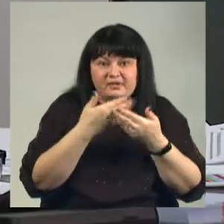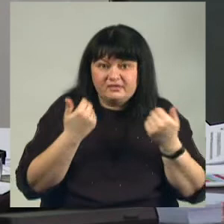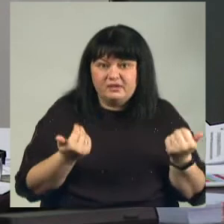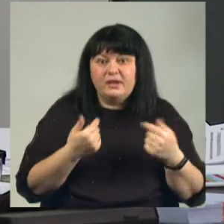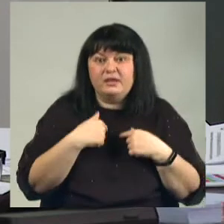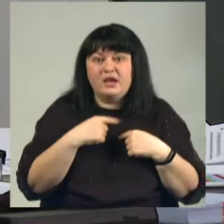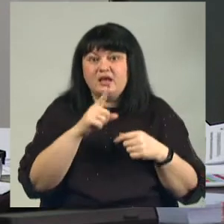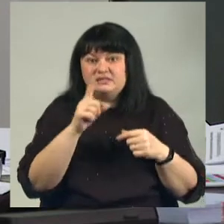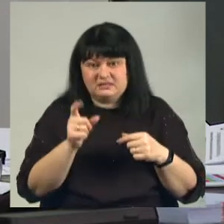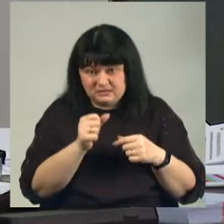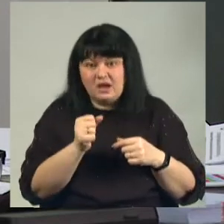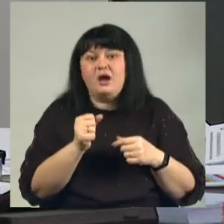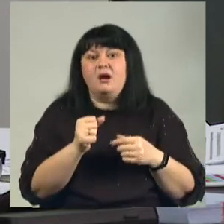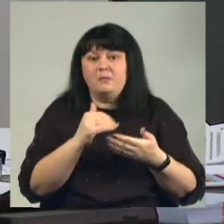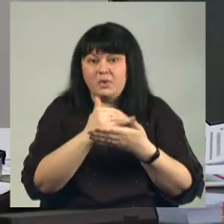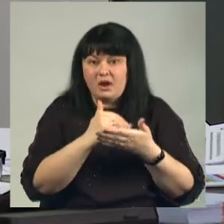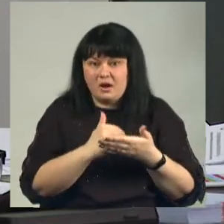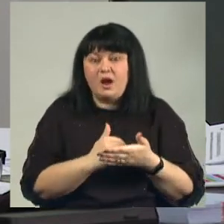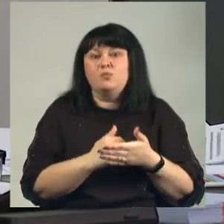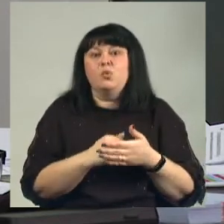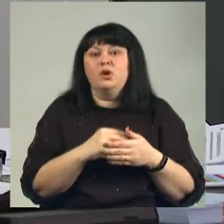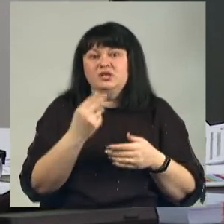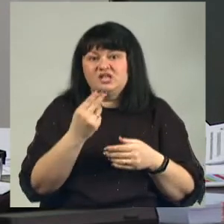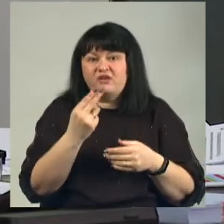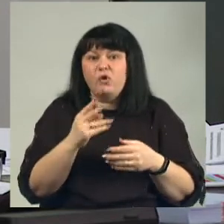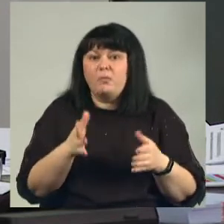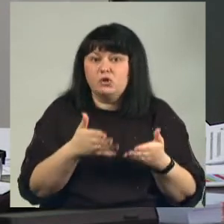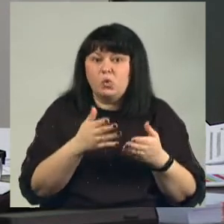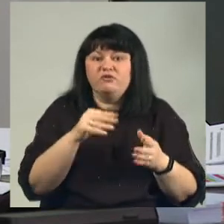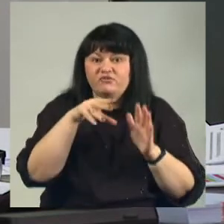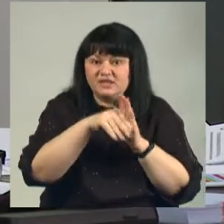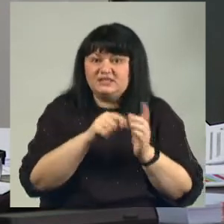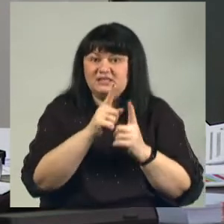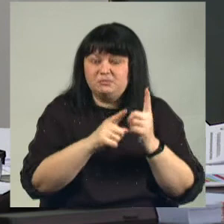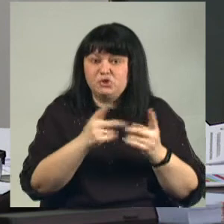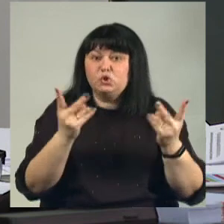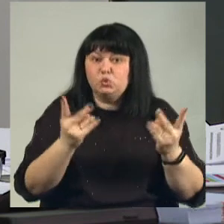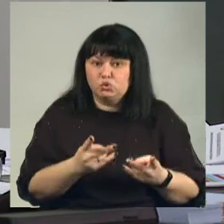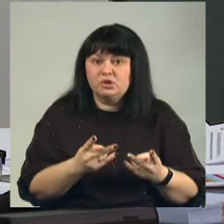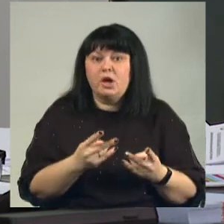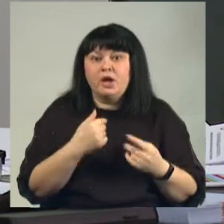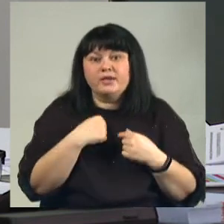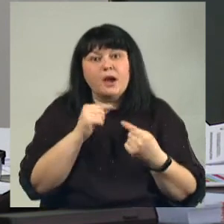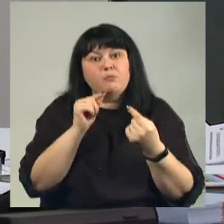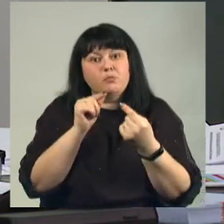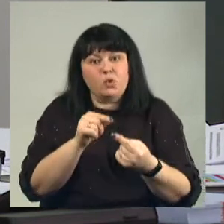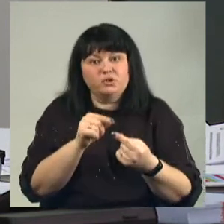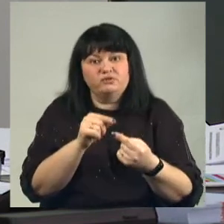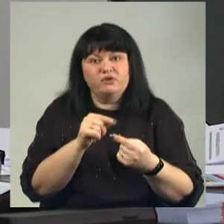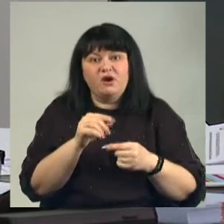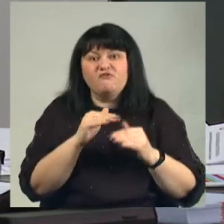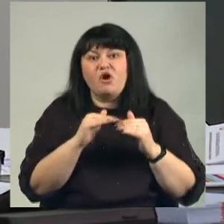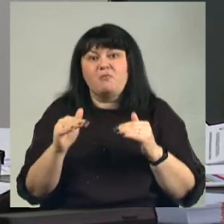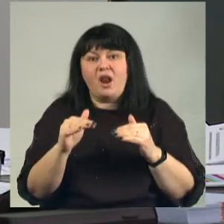за программно-целевой подход, я за. То есть вносить изменения нужно, но я против формального подхода.